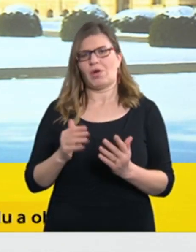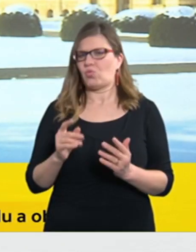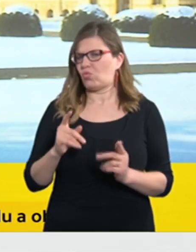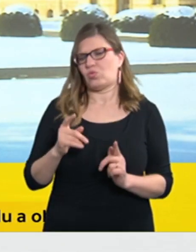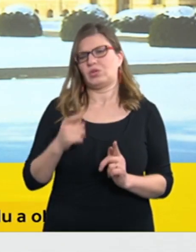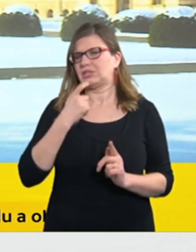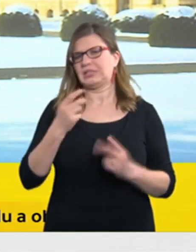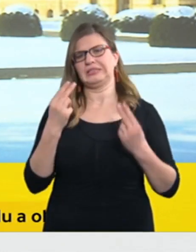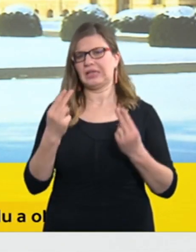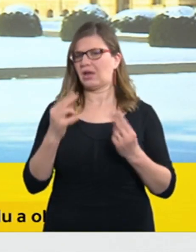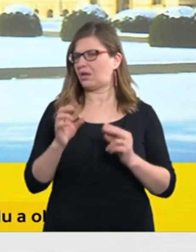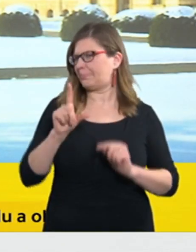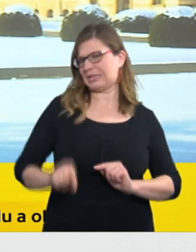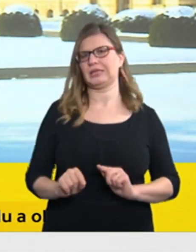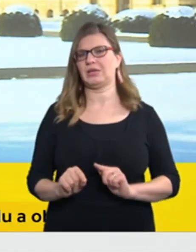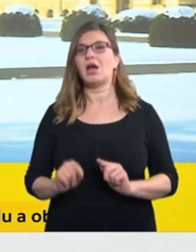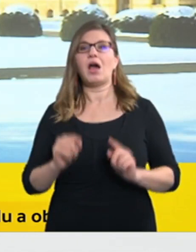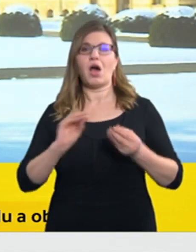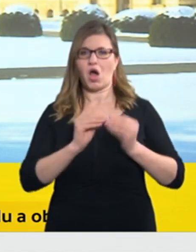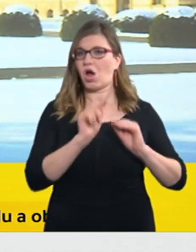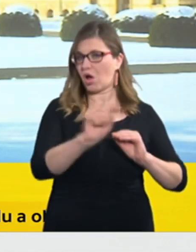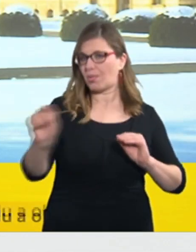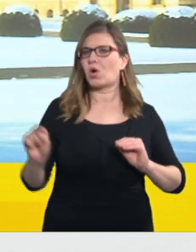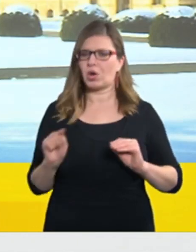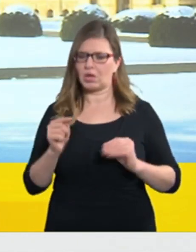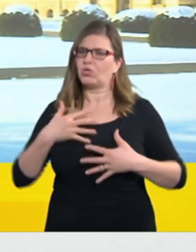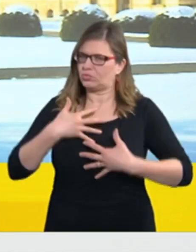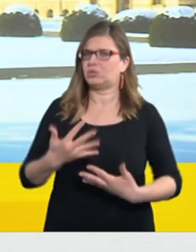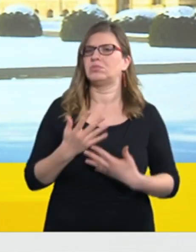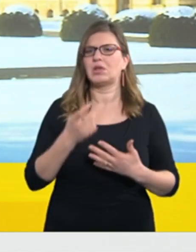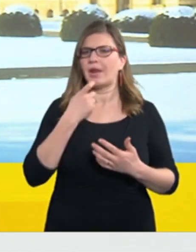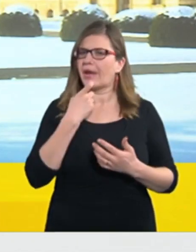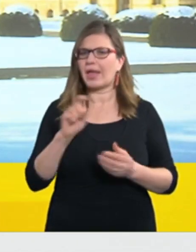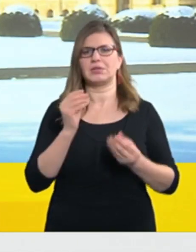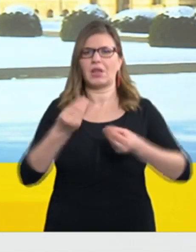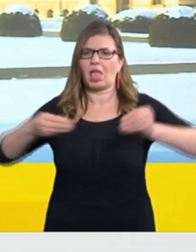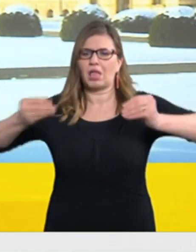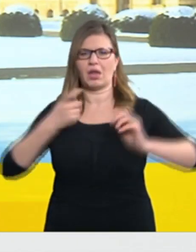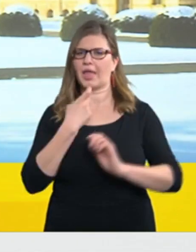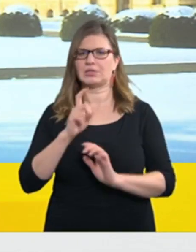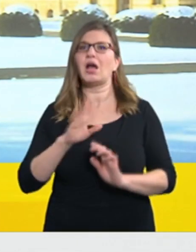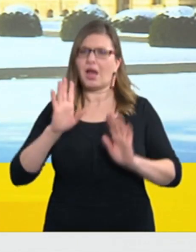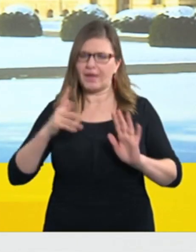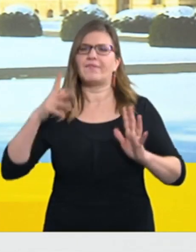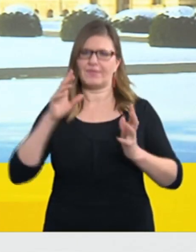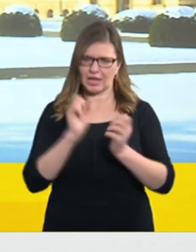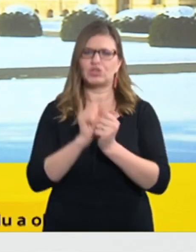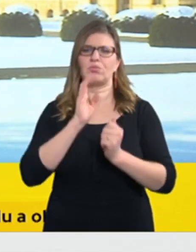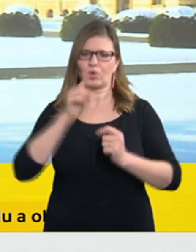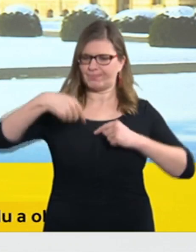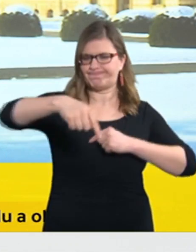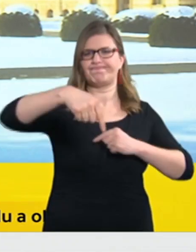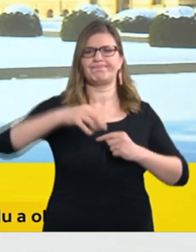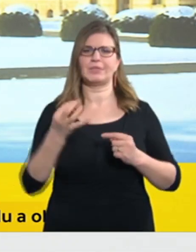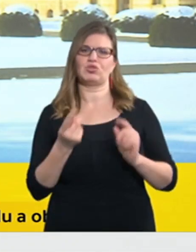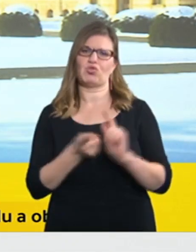velkaři těchce jsou velmi vstřícní. Myslím si, že během řádu jednotek dnů budou ty dohody ve finále, včetně